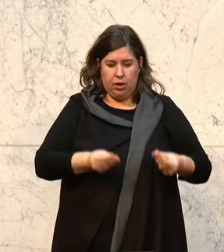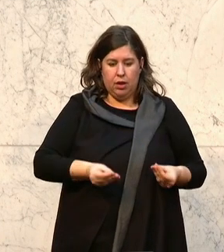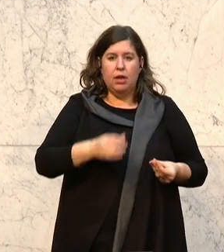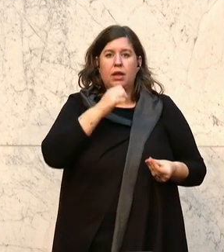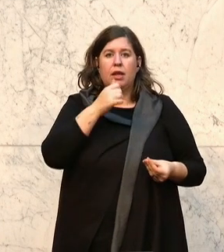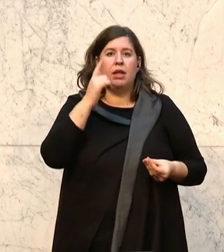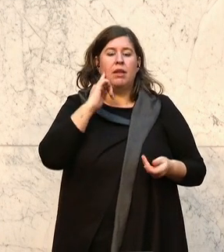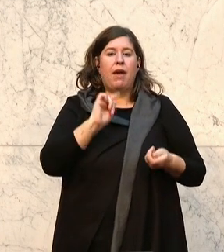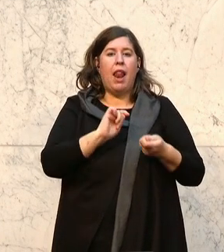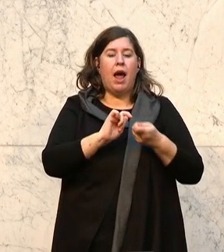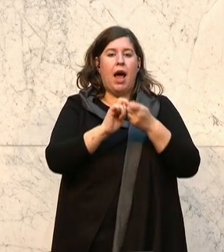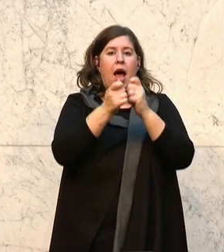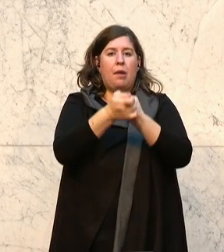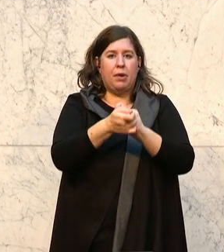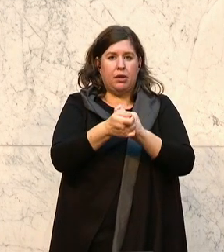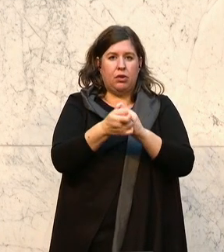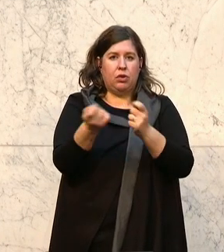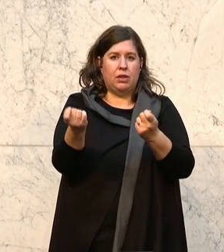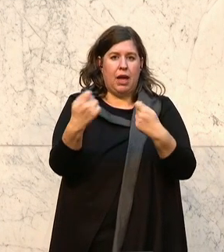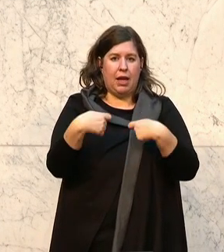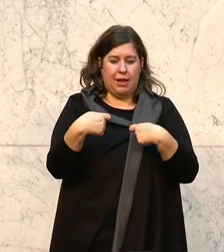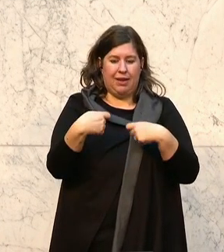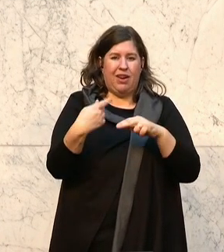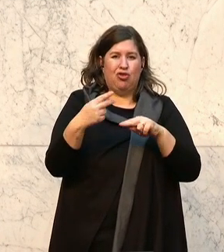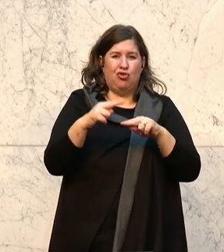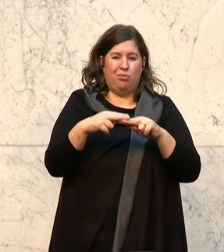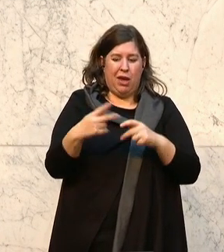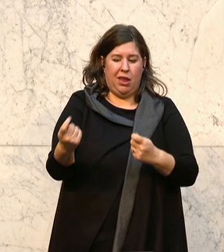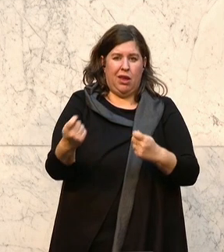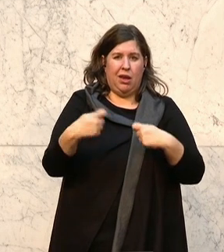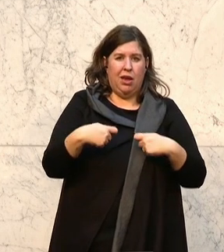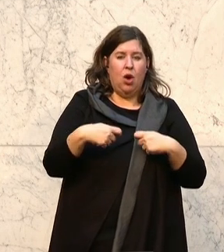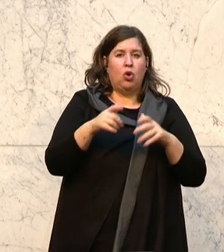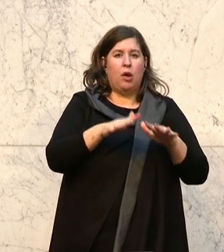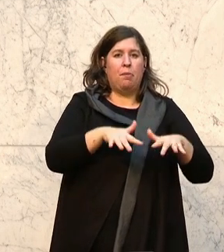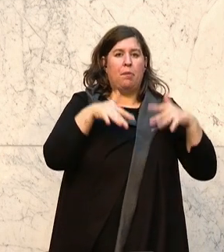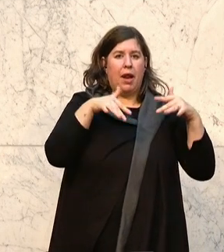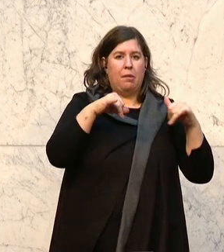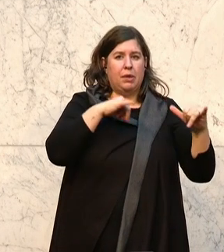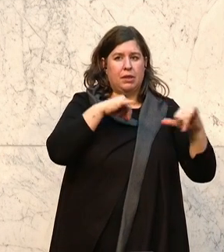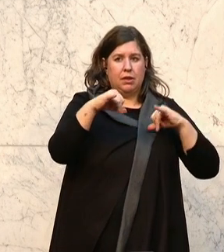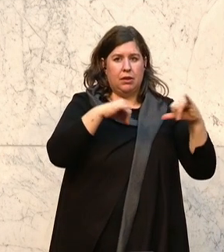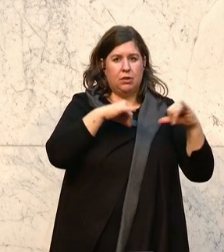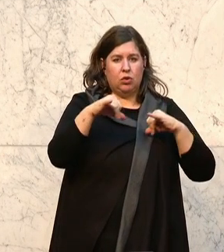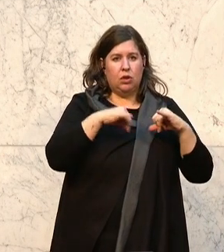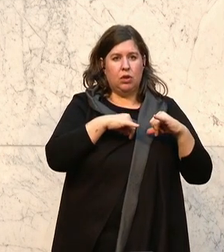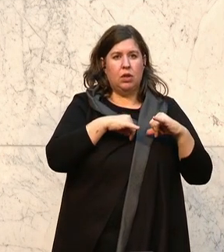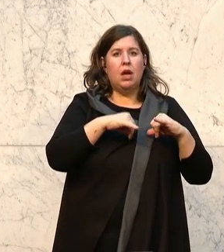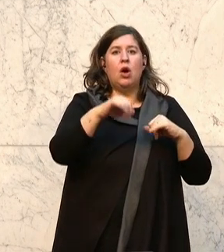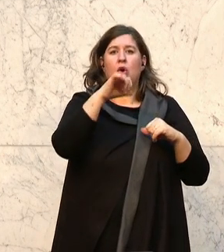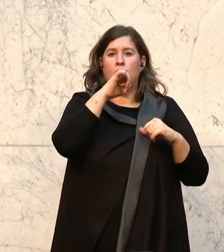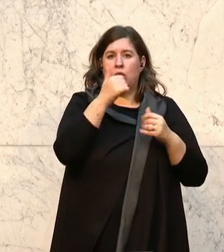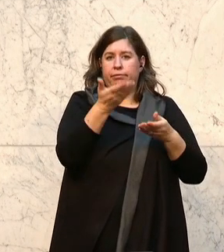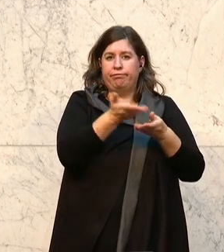Abänderungsantrag relativ spät eingebracht wurde und die Parlamentsdirektion noch nicht mit dem Kokie auch